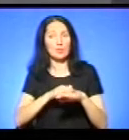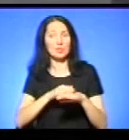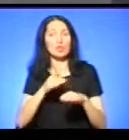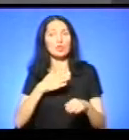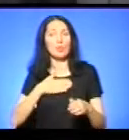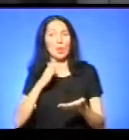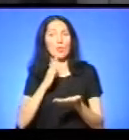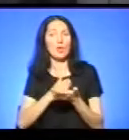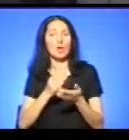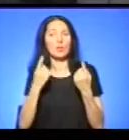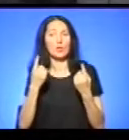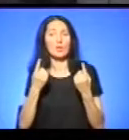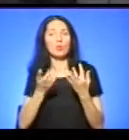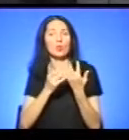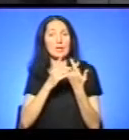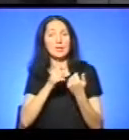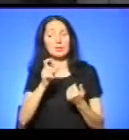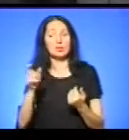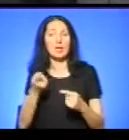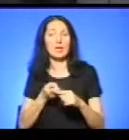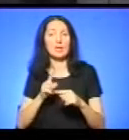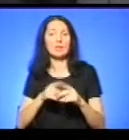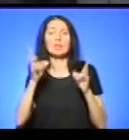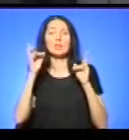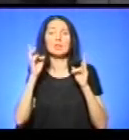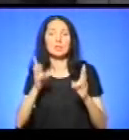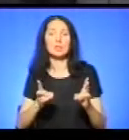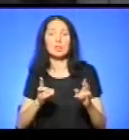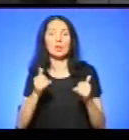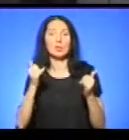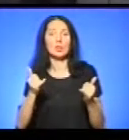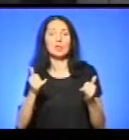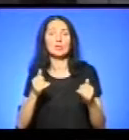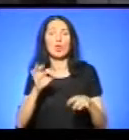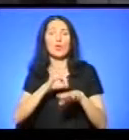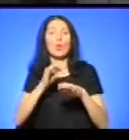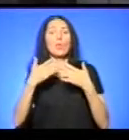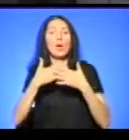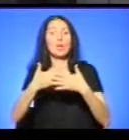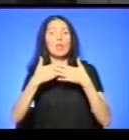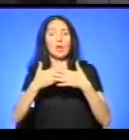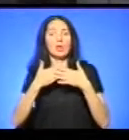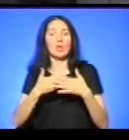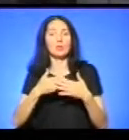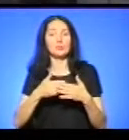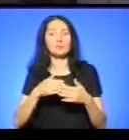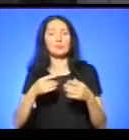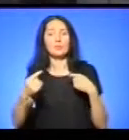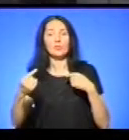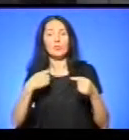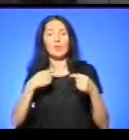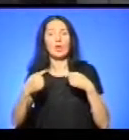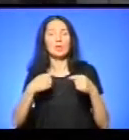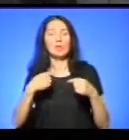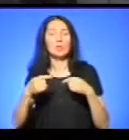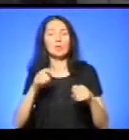маємо велику кількість людей, які страждають на захворювання дихальної системи. І страждають на алергії.